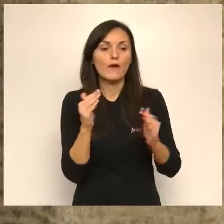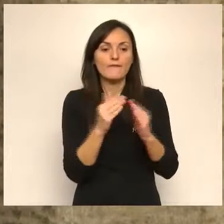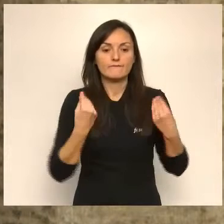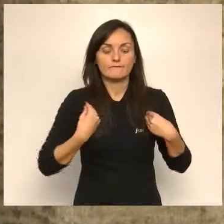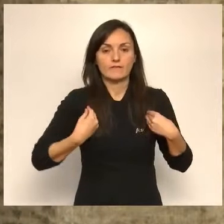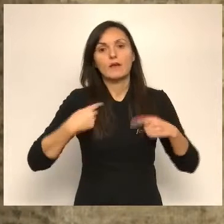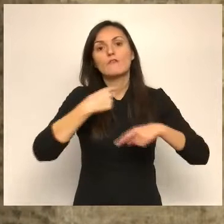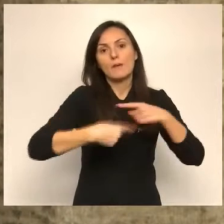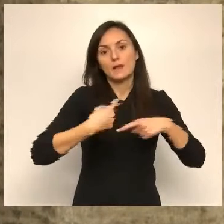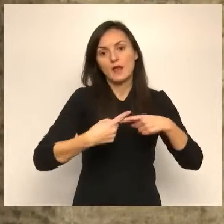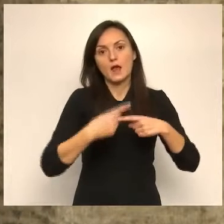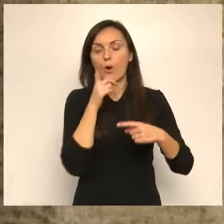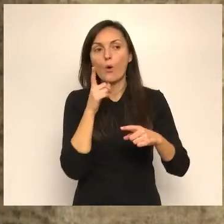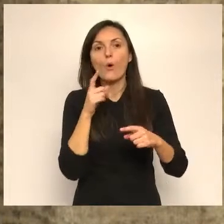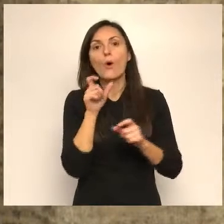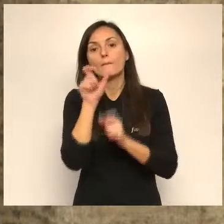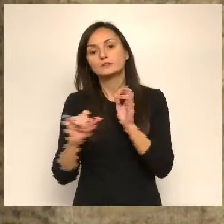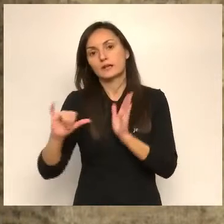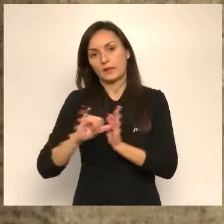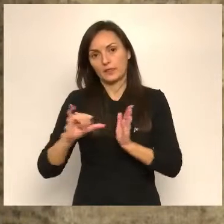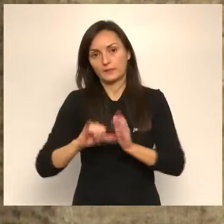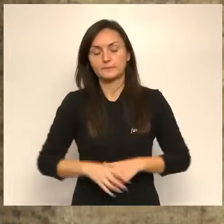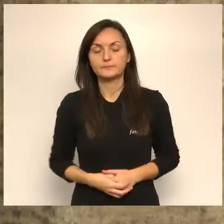de familiars o de persones pròximes.